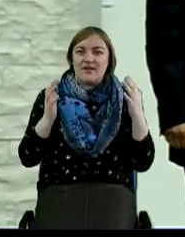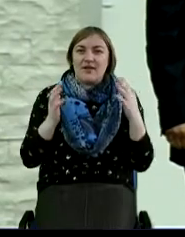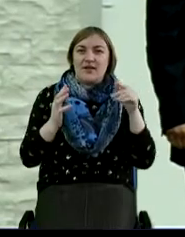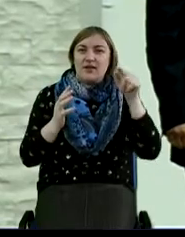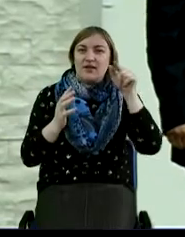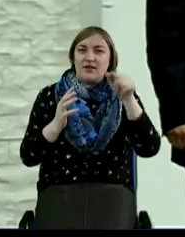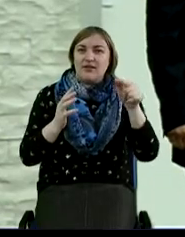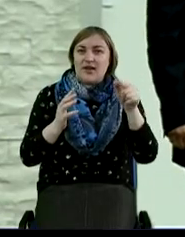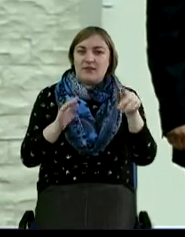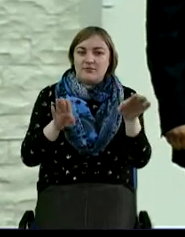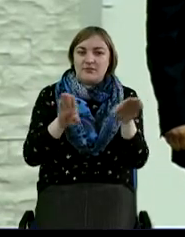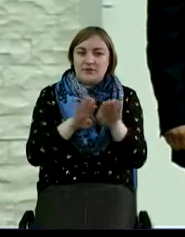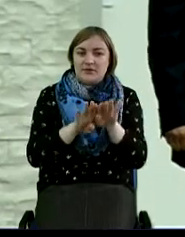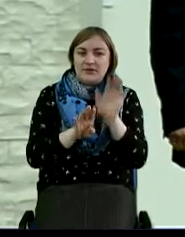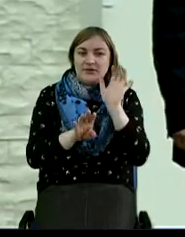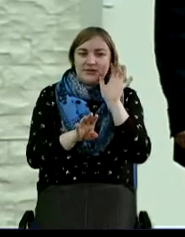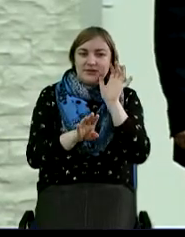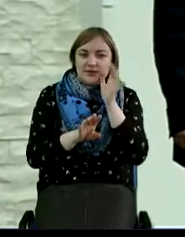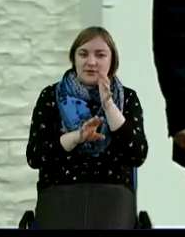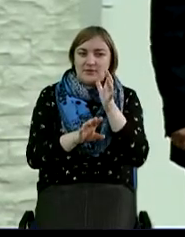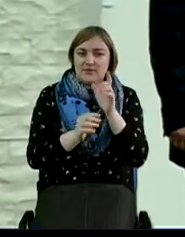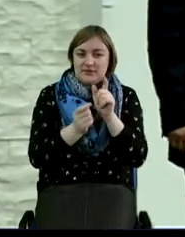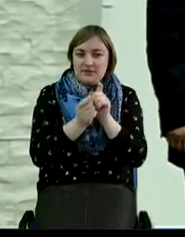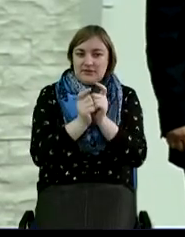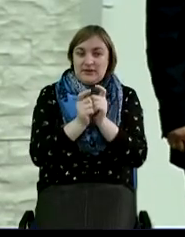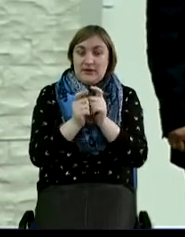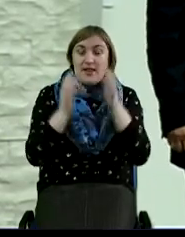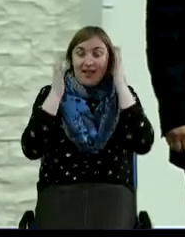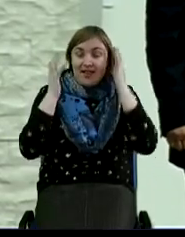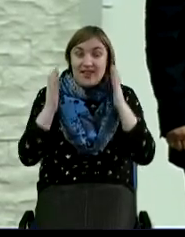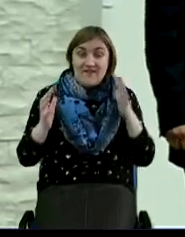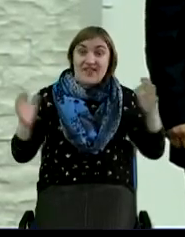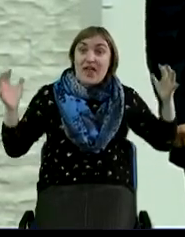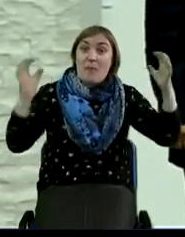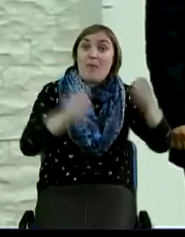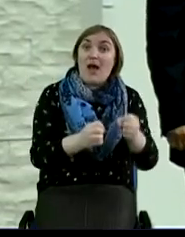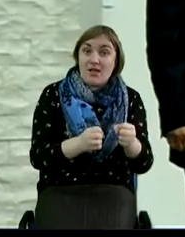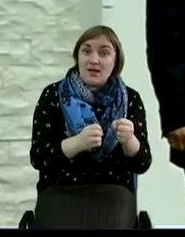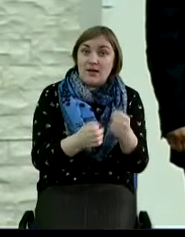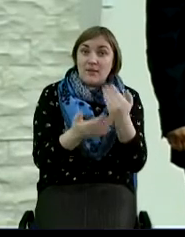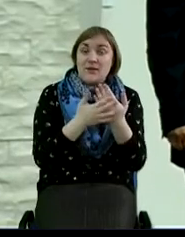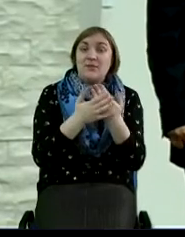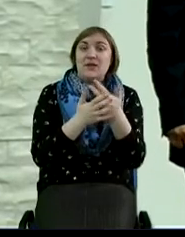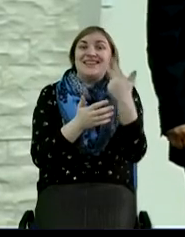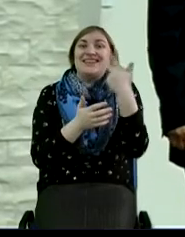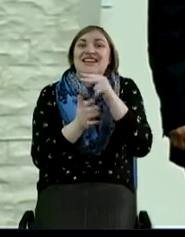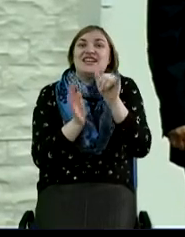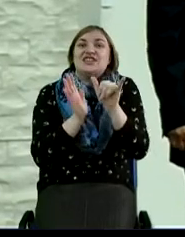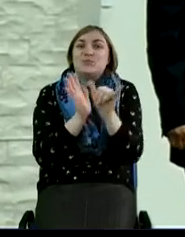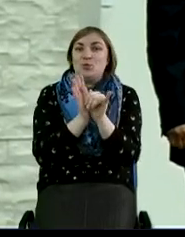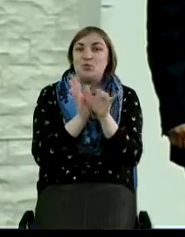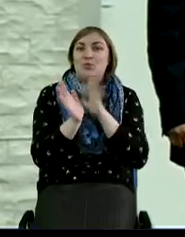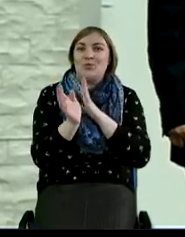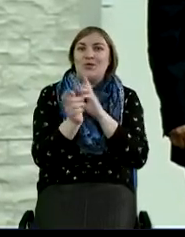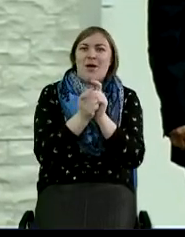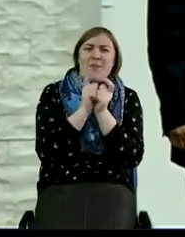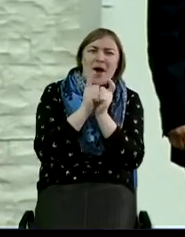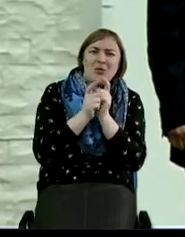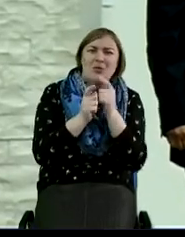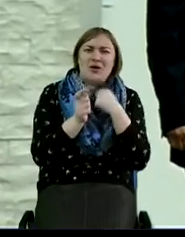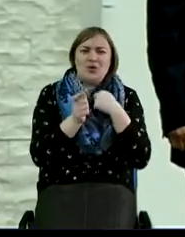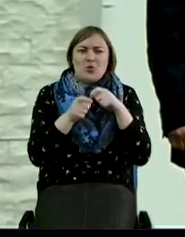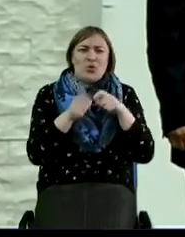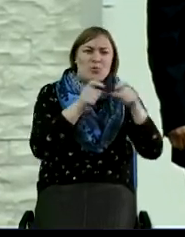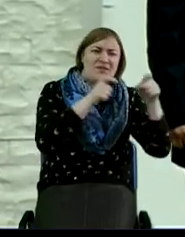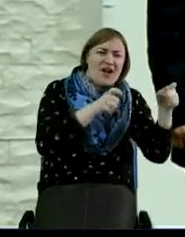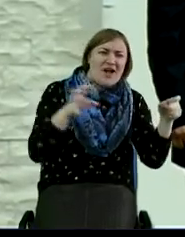возникло такое серьезное единоборство. Этот лев напал на него. Где-то 30 минут они боролись, он от него убегал, он его